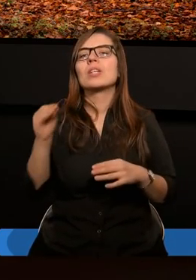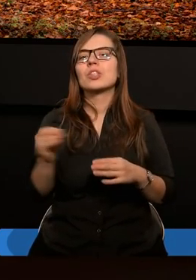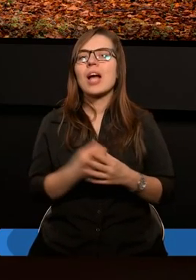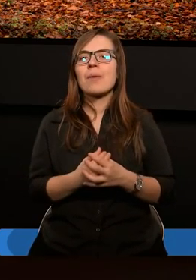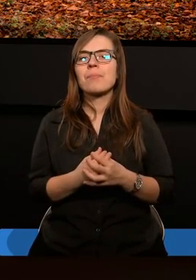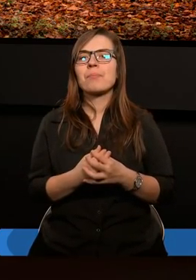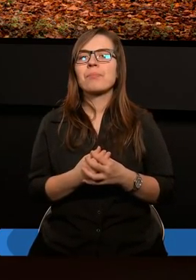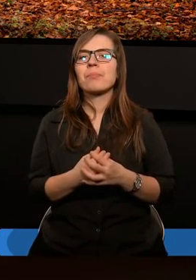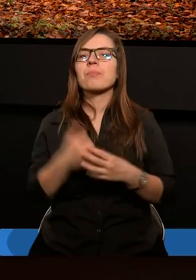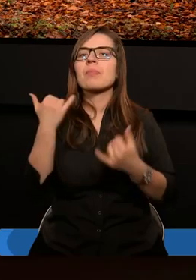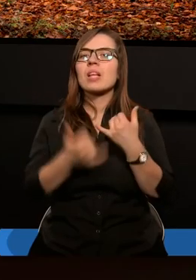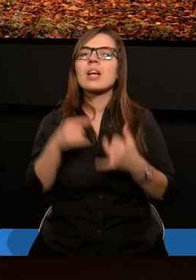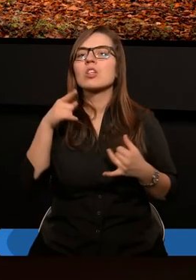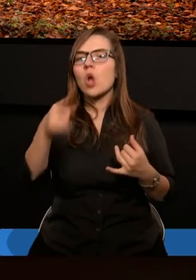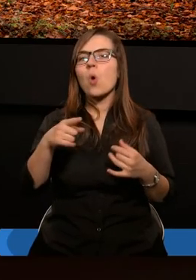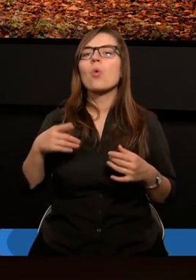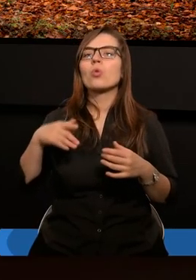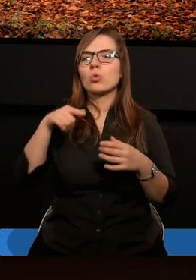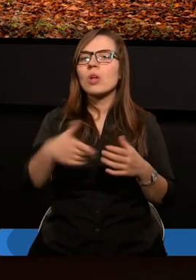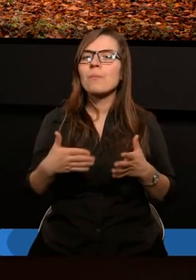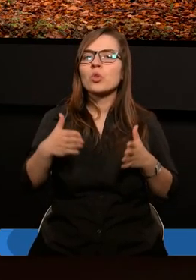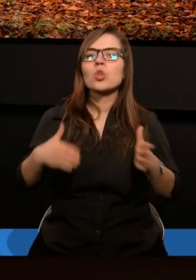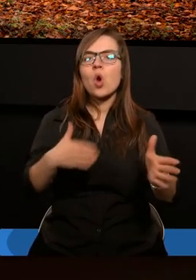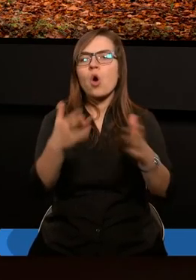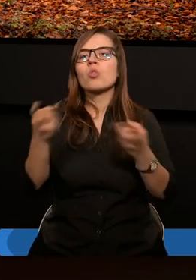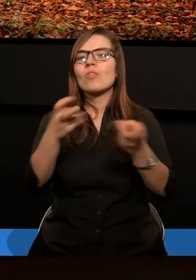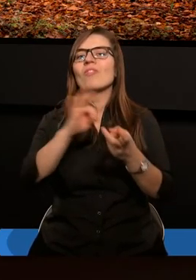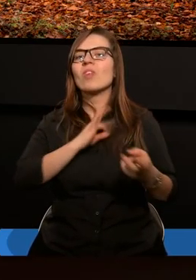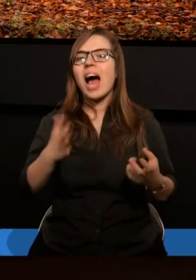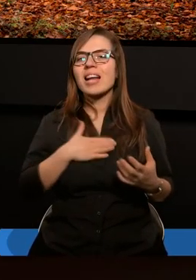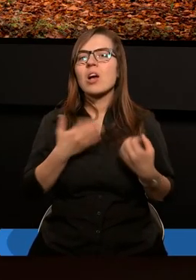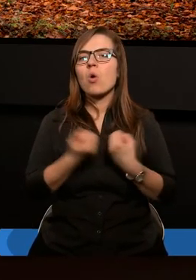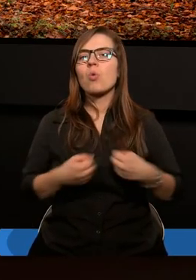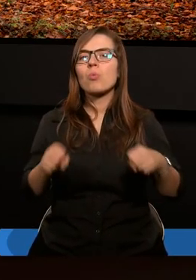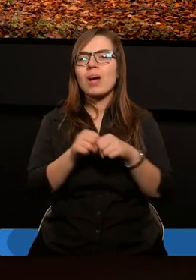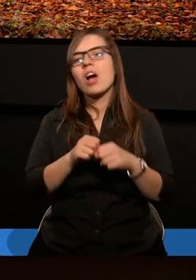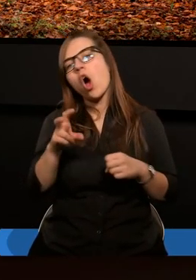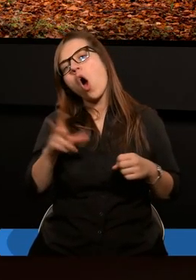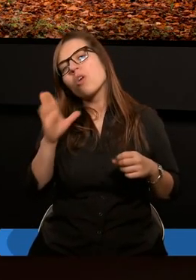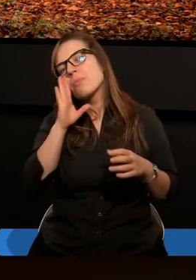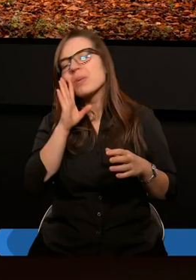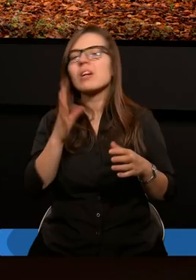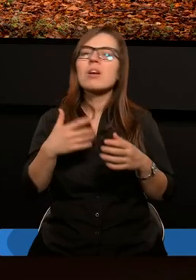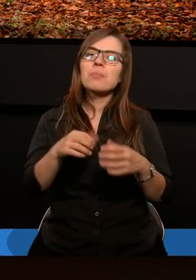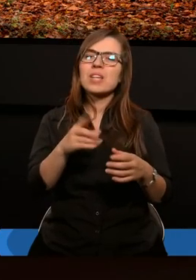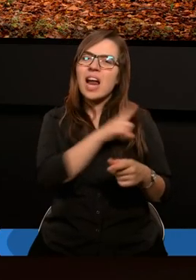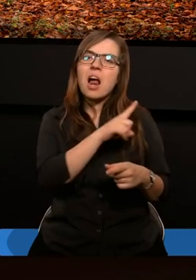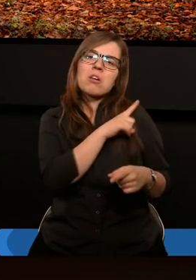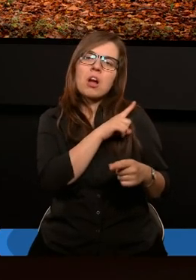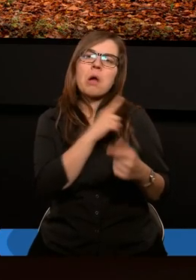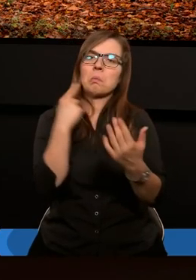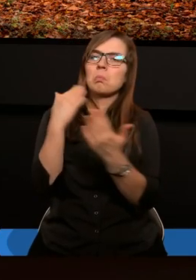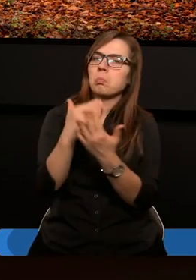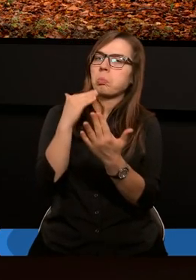że jeśli tą błędną drogą jest szukanie własnego usprawiedliwienia, choćby w przestrzeganiu skrupulatnym przepisów